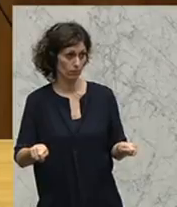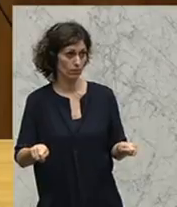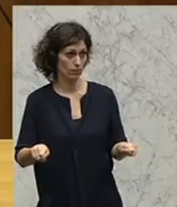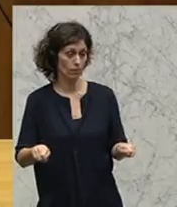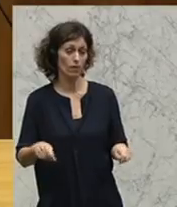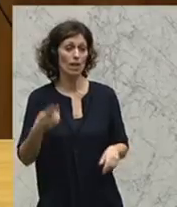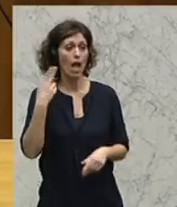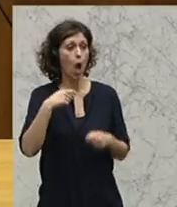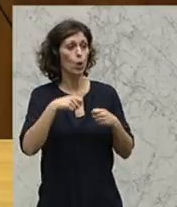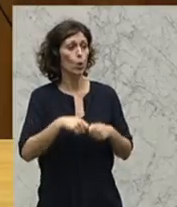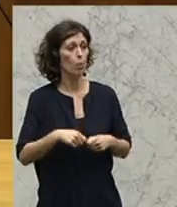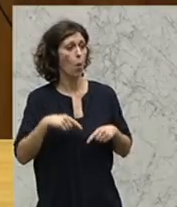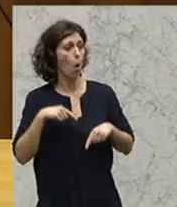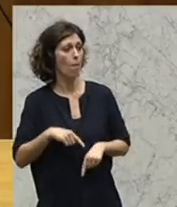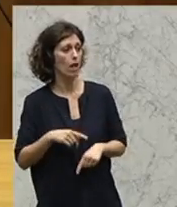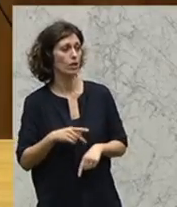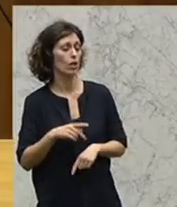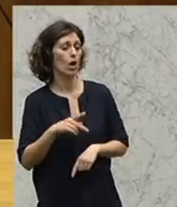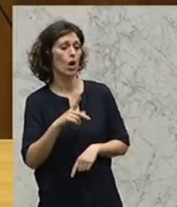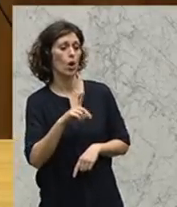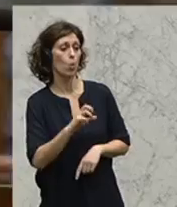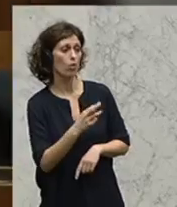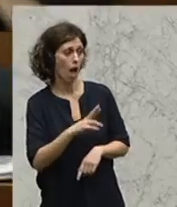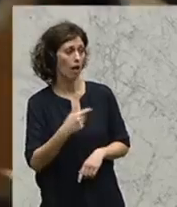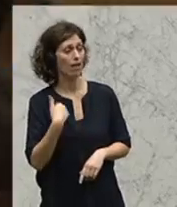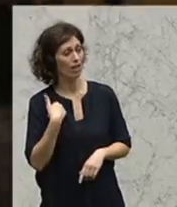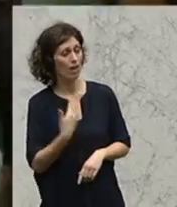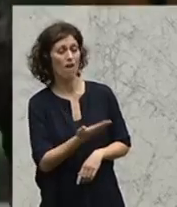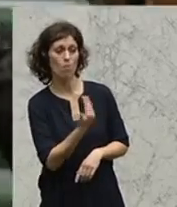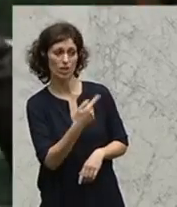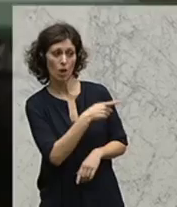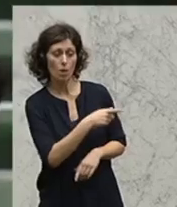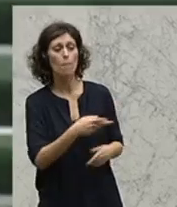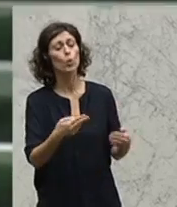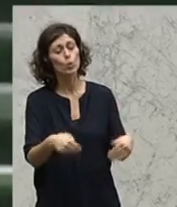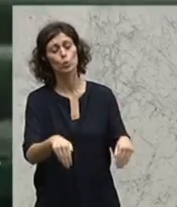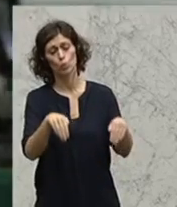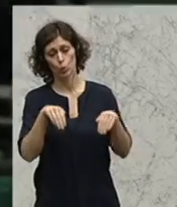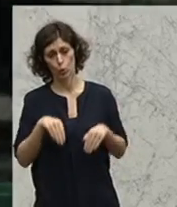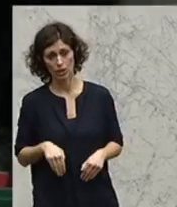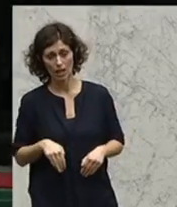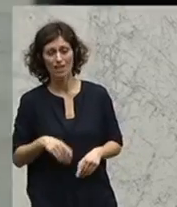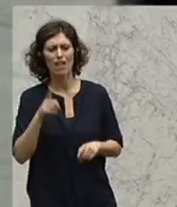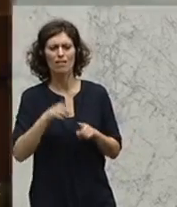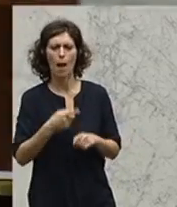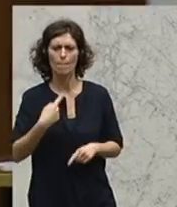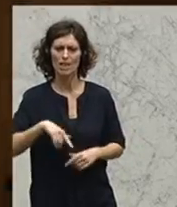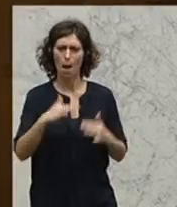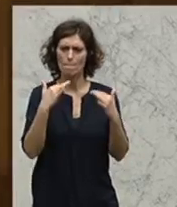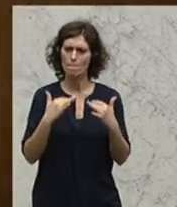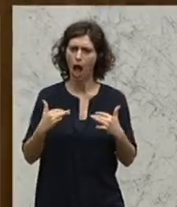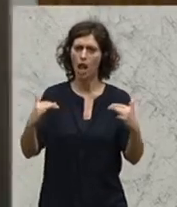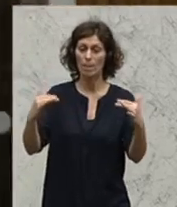Herr Klubobmann, Luca, ich fordere Sie auf, treten Sie zurück, damit Sie die Würde des